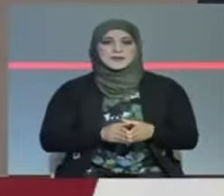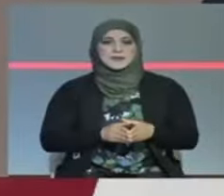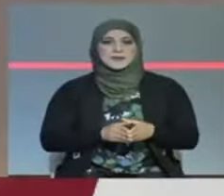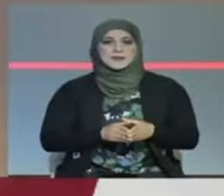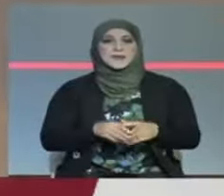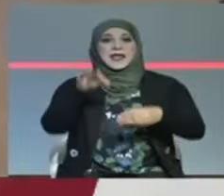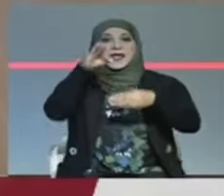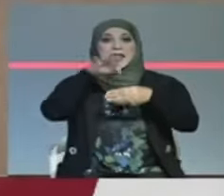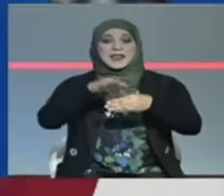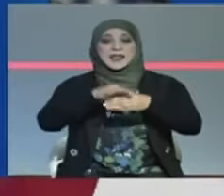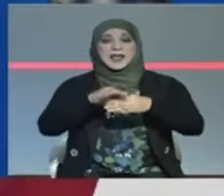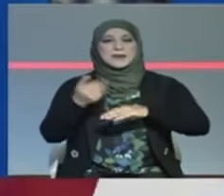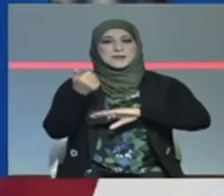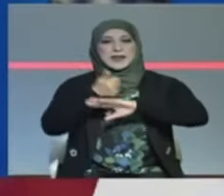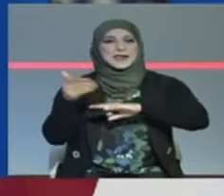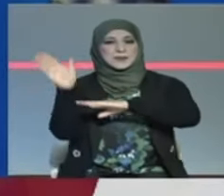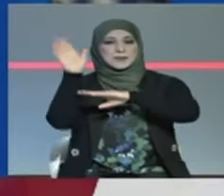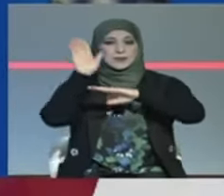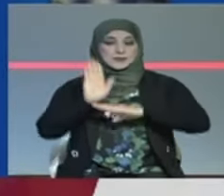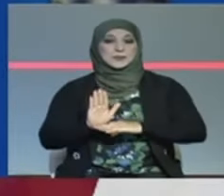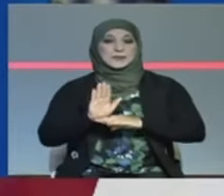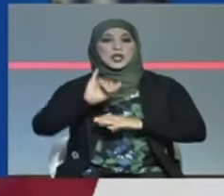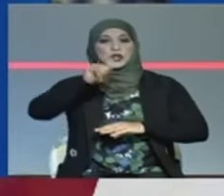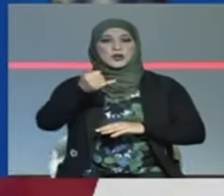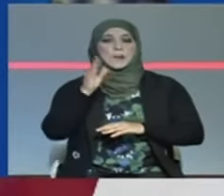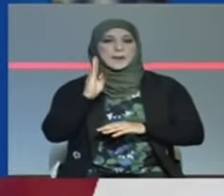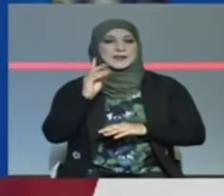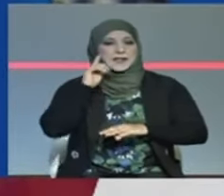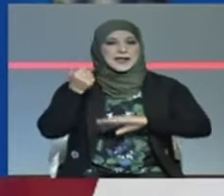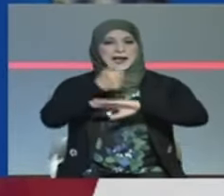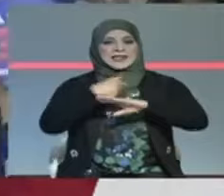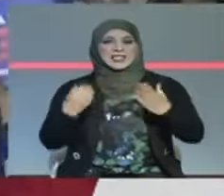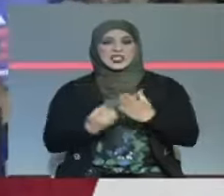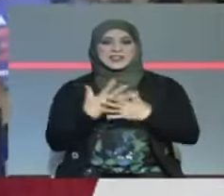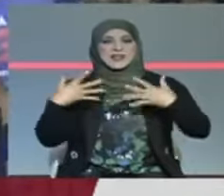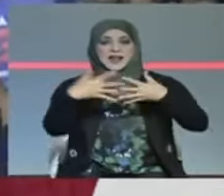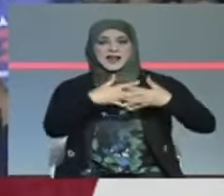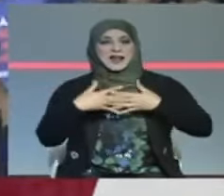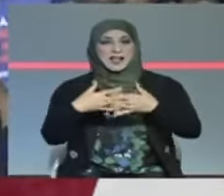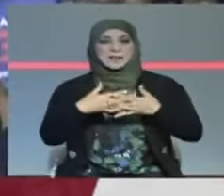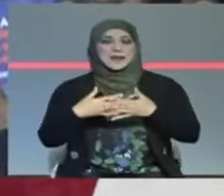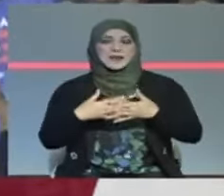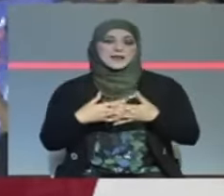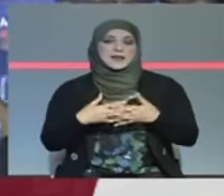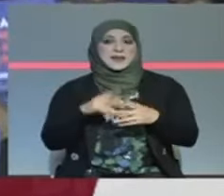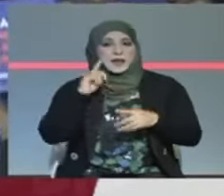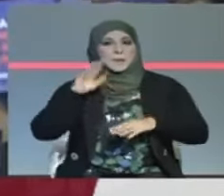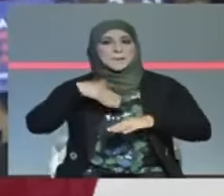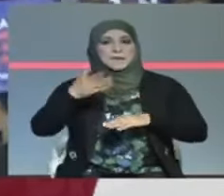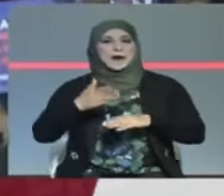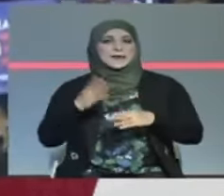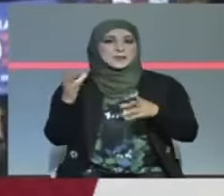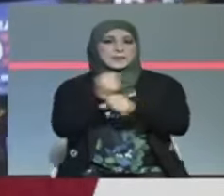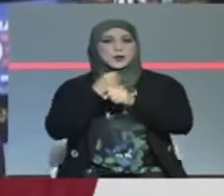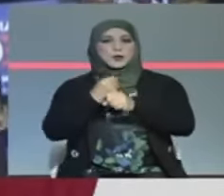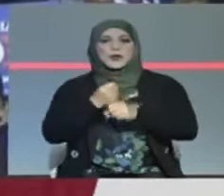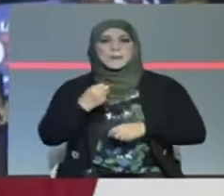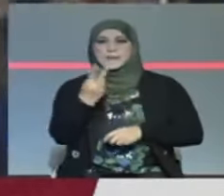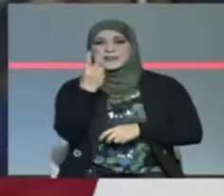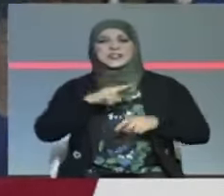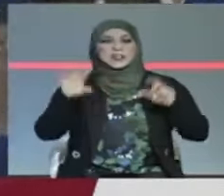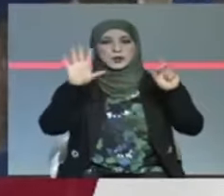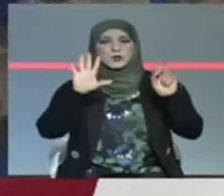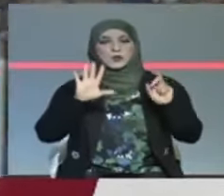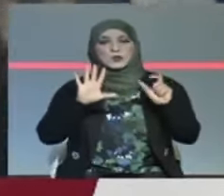انتخاب المرشح الديموقراطي جو بايدن رئيسا جديدا للولايات المتحدة الامريكية بعد حصوله على اصوات 270